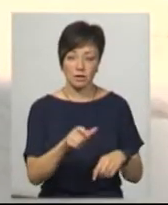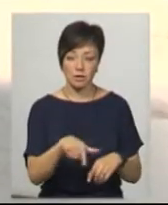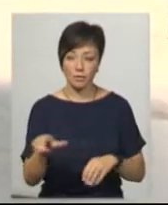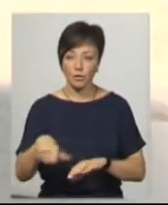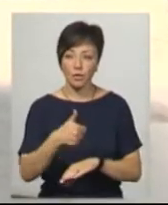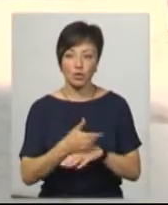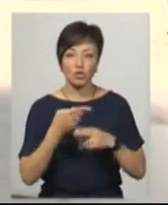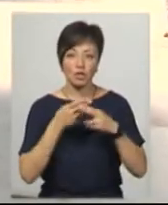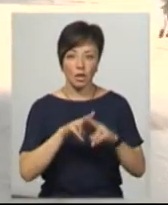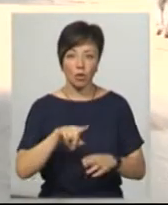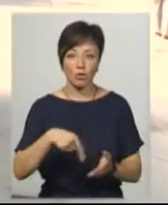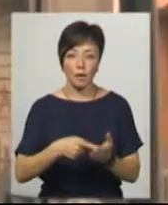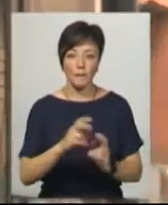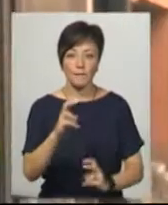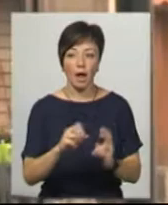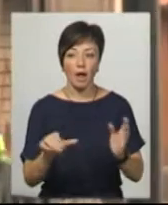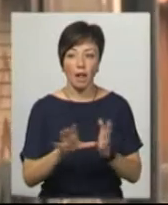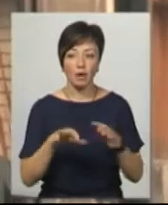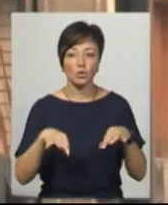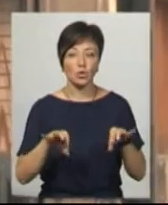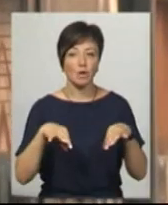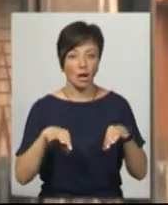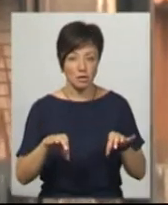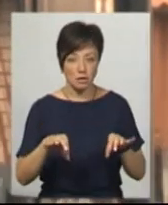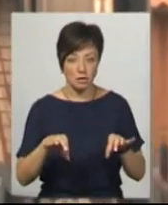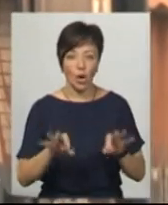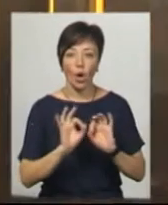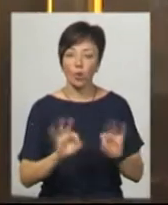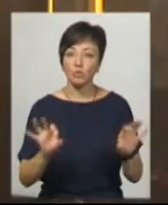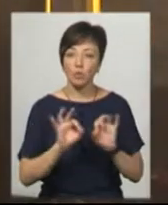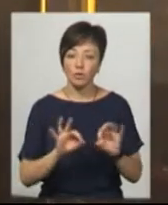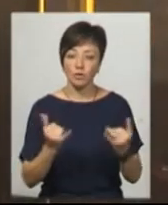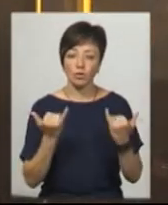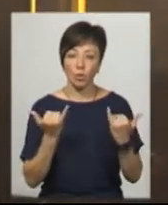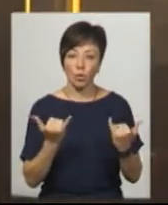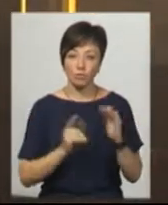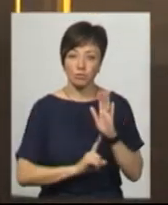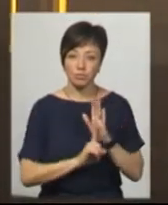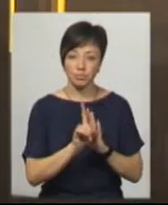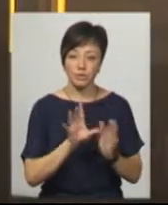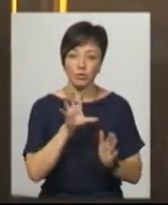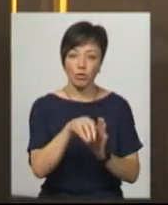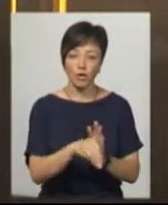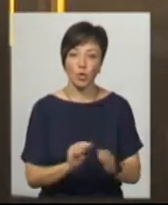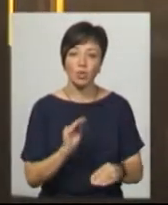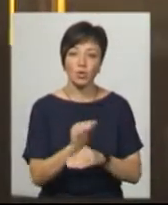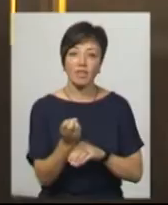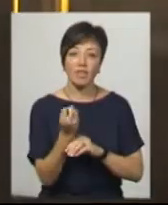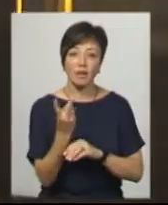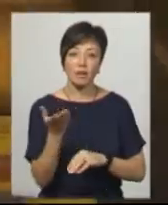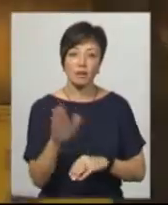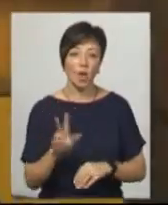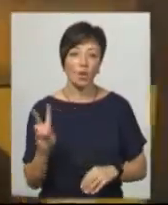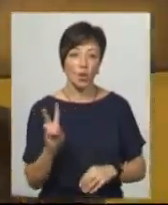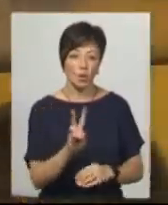інженер Хмельницького комунального підприємства «Електротранс» Олексій Ковтнер сповів, що від сьогодні запроваджено 12 додаткових тролейбусів у